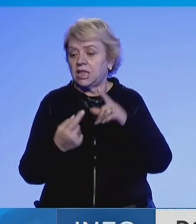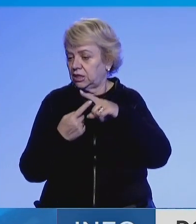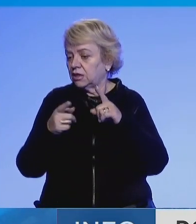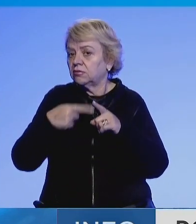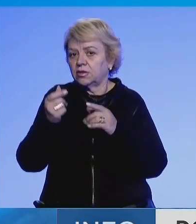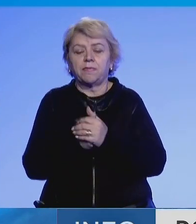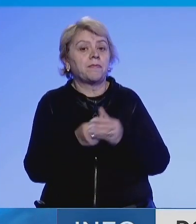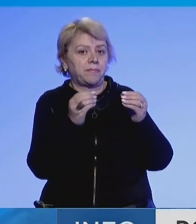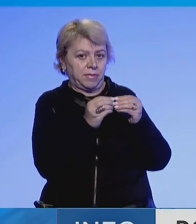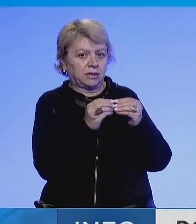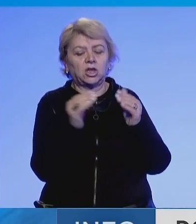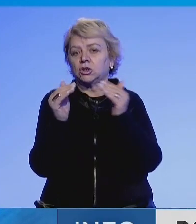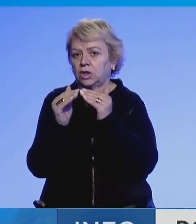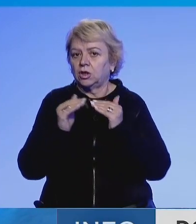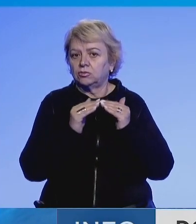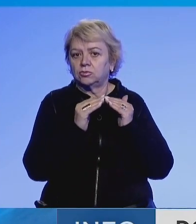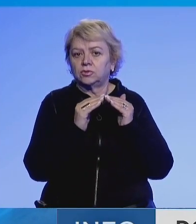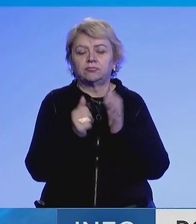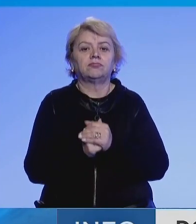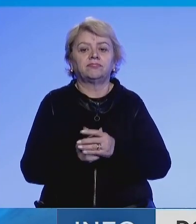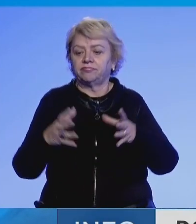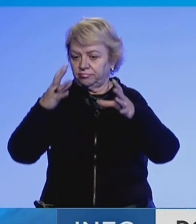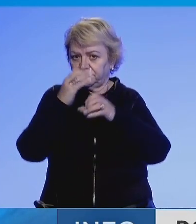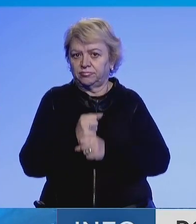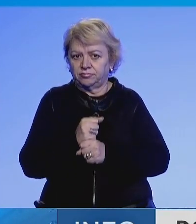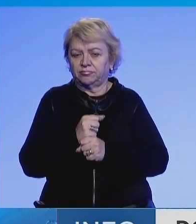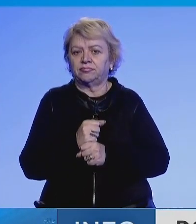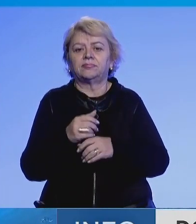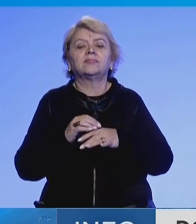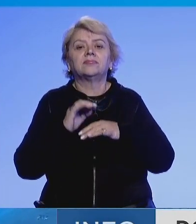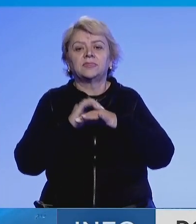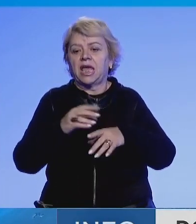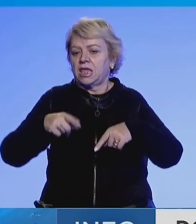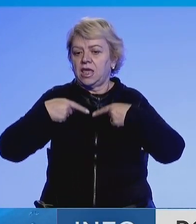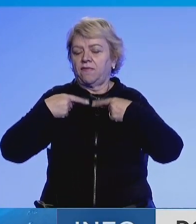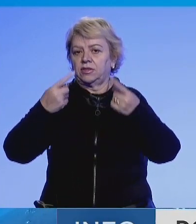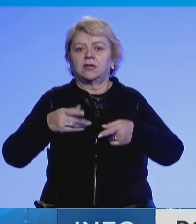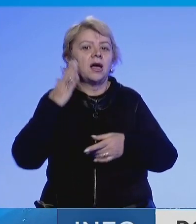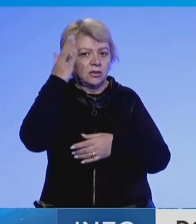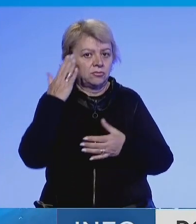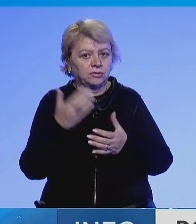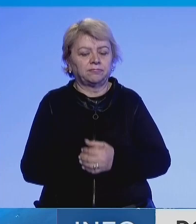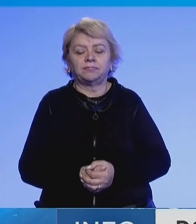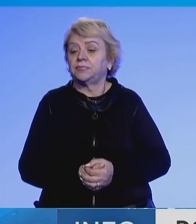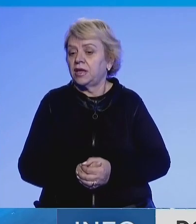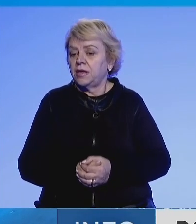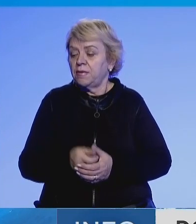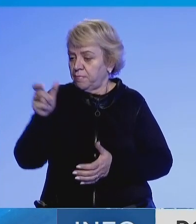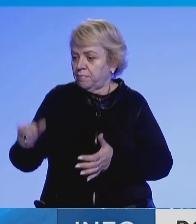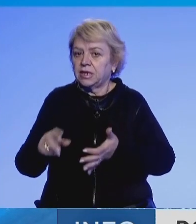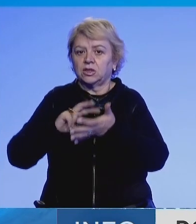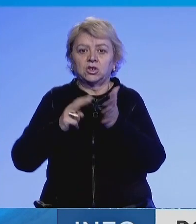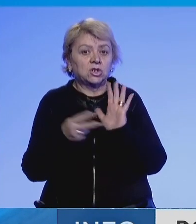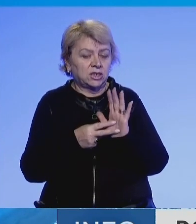se ajo dhe Brady kishin në rënda kërë që partija dhe të përfundante zgjedhjet e liderëshipit brenda javës arshme. Partitë opozitës,